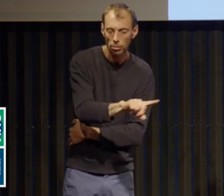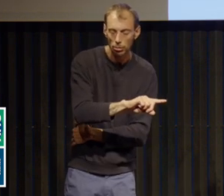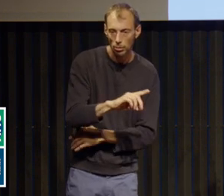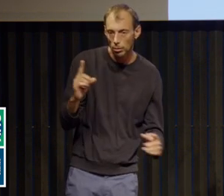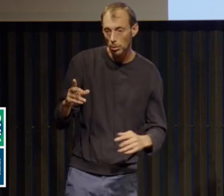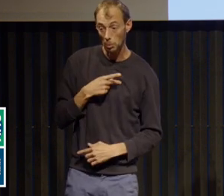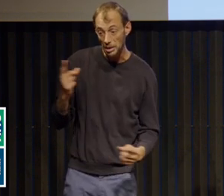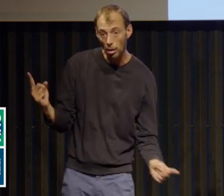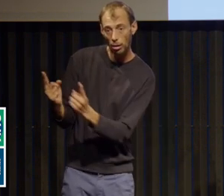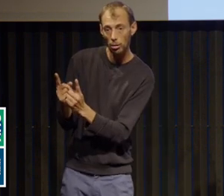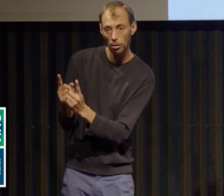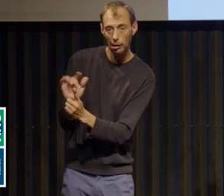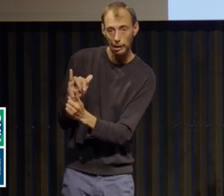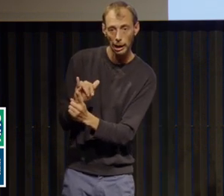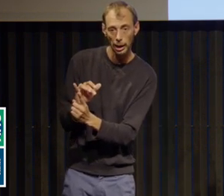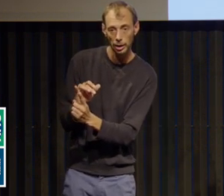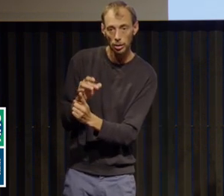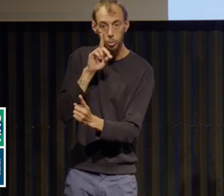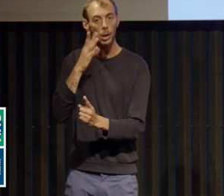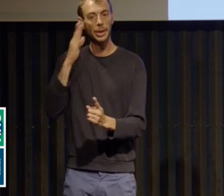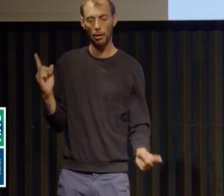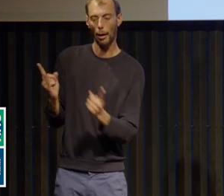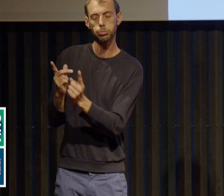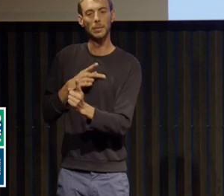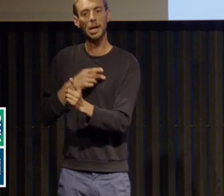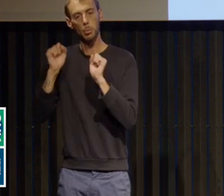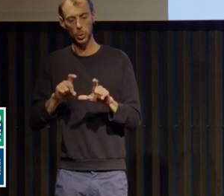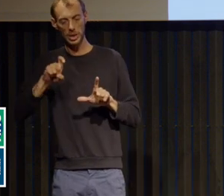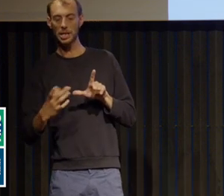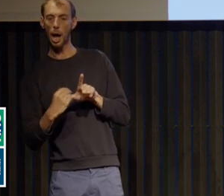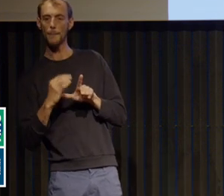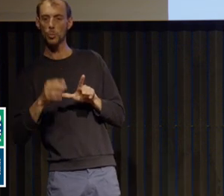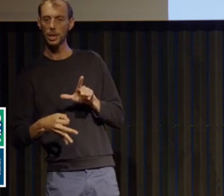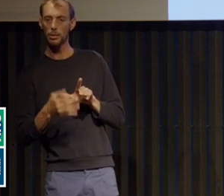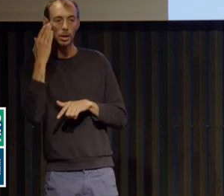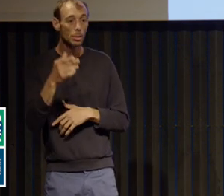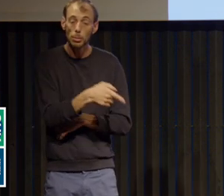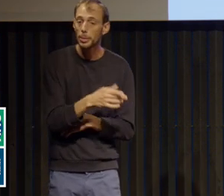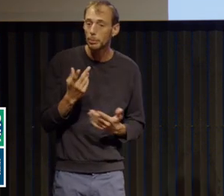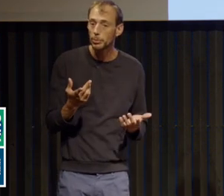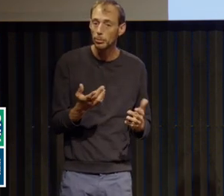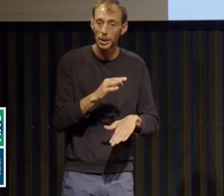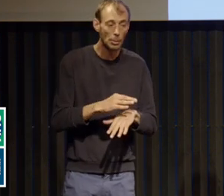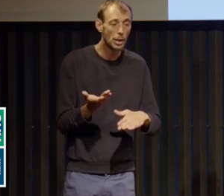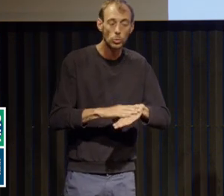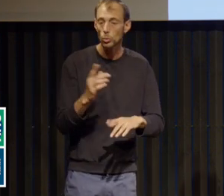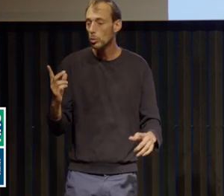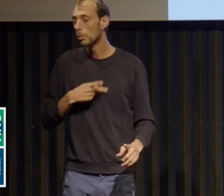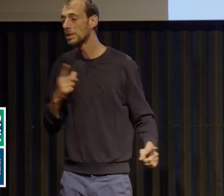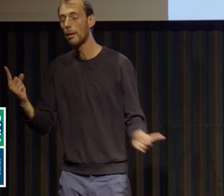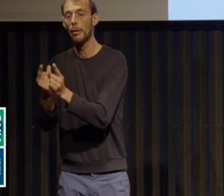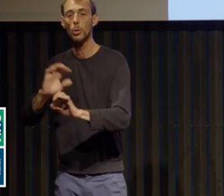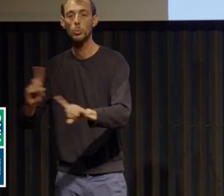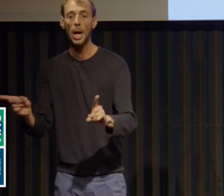qui a une chance d'entrer dans les statistiques, qui n'y entre pas. Et puis, consulter ne veut pas dire entrer dans les symptômes,